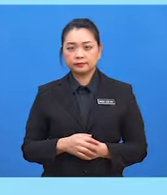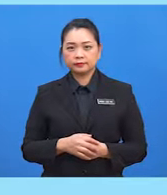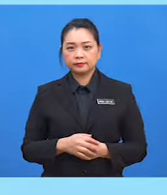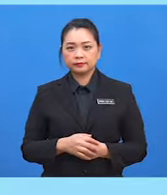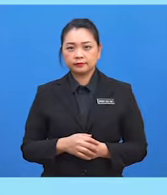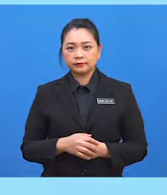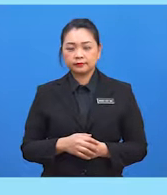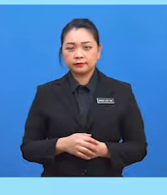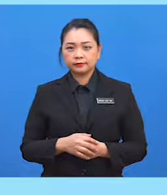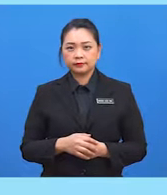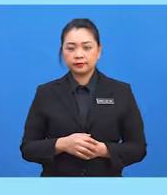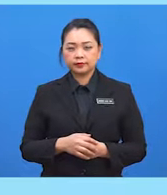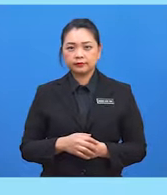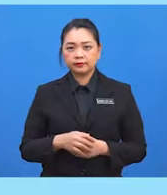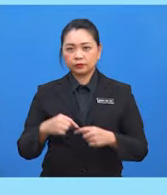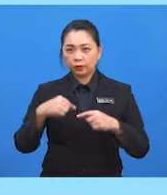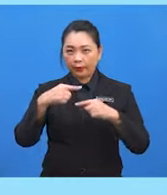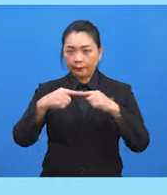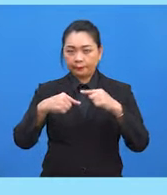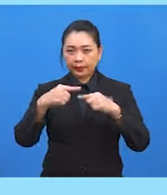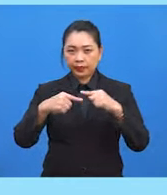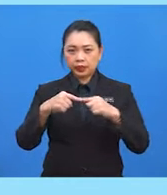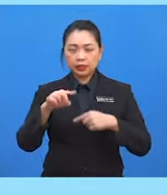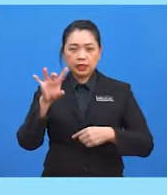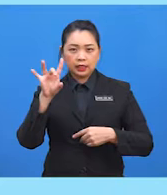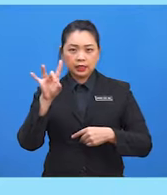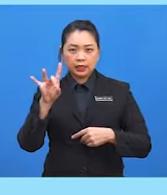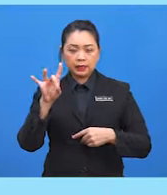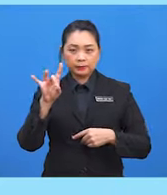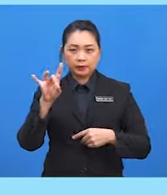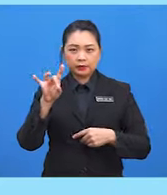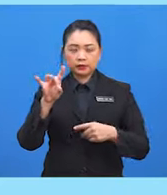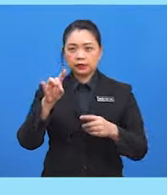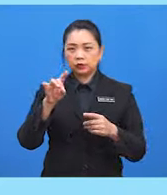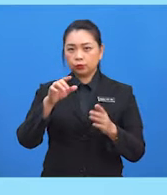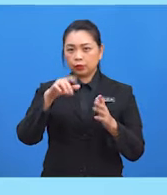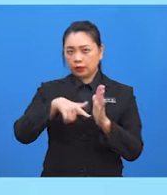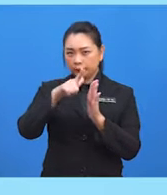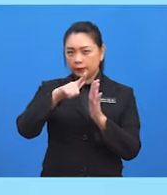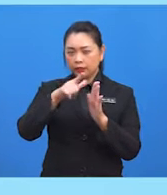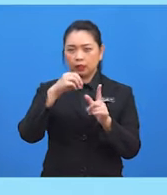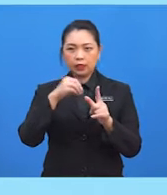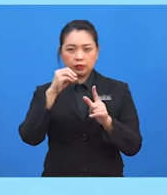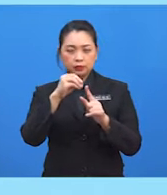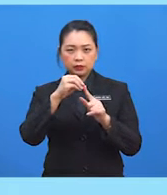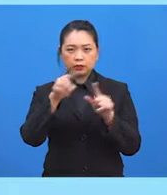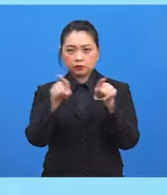angka 8. Apabila nilai tersebut lebih atau sama dengan 5,